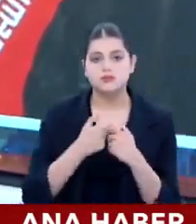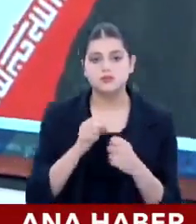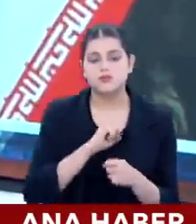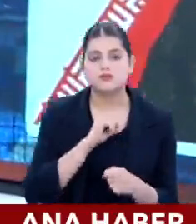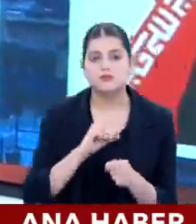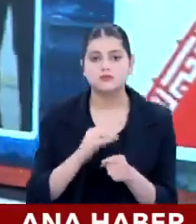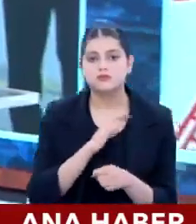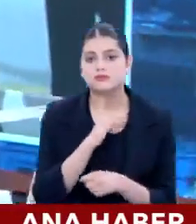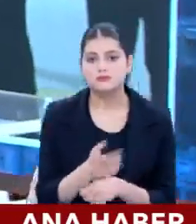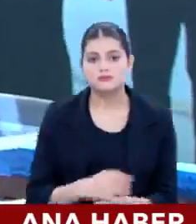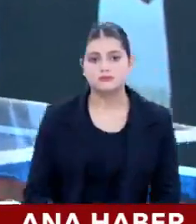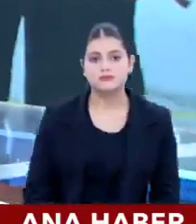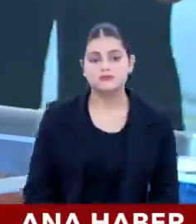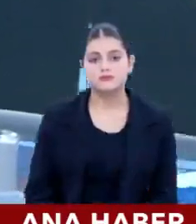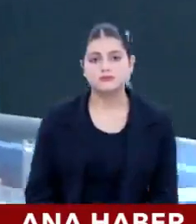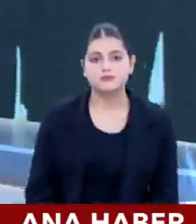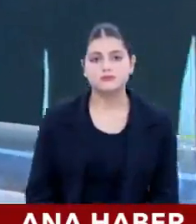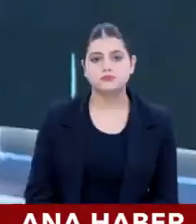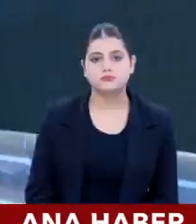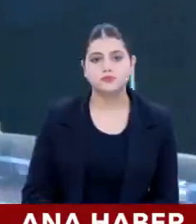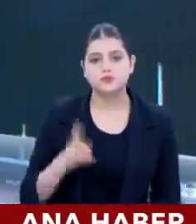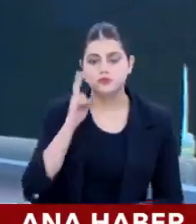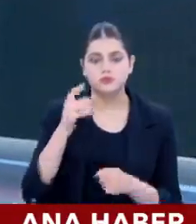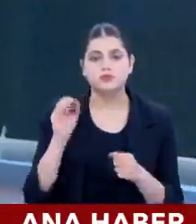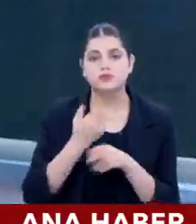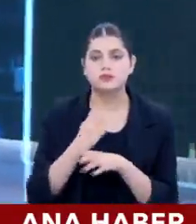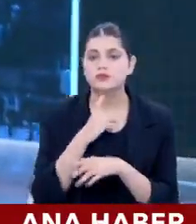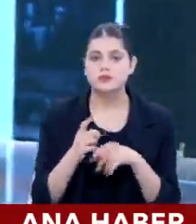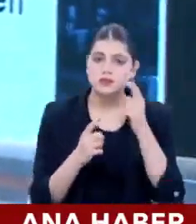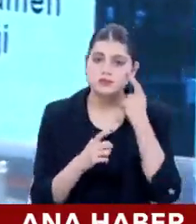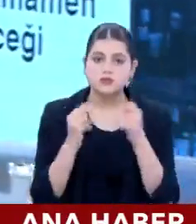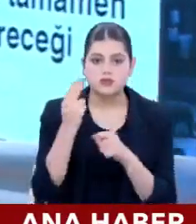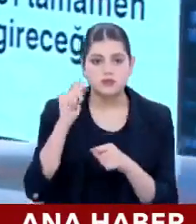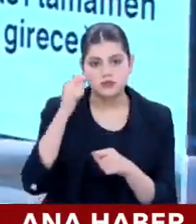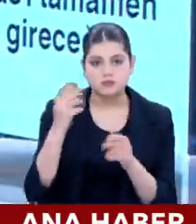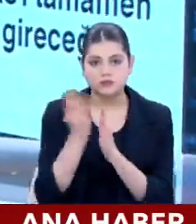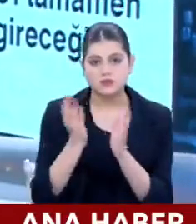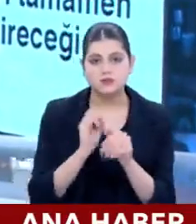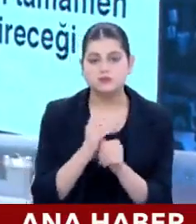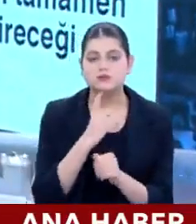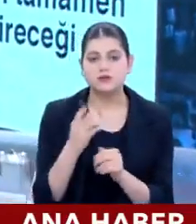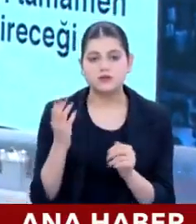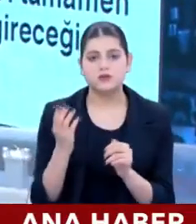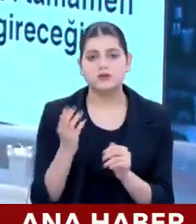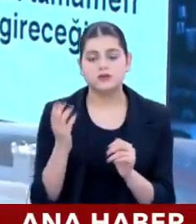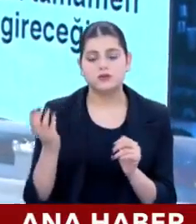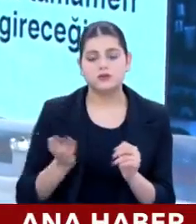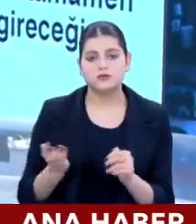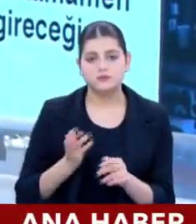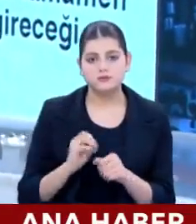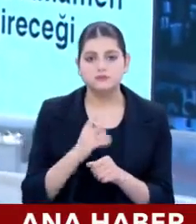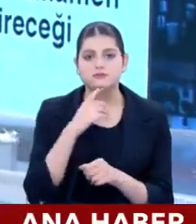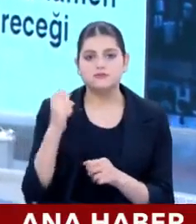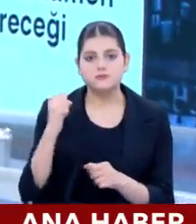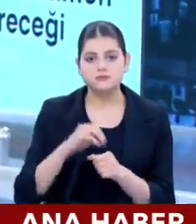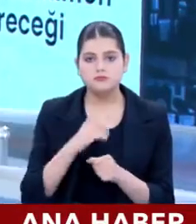korkusu altında şu anda son durum ne? Ve İsrail 7 Ekim'deki saldırının ardından Gazze şeridi etrafında yığdığı